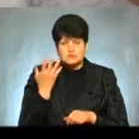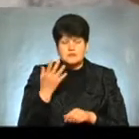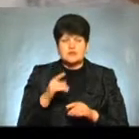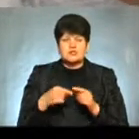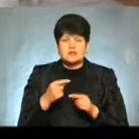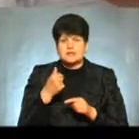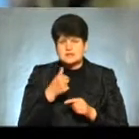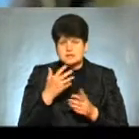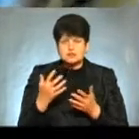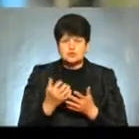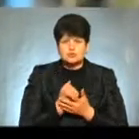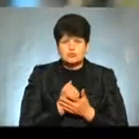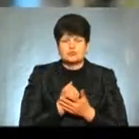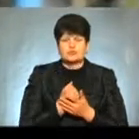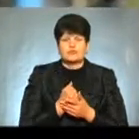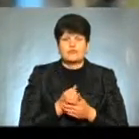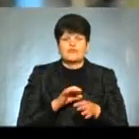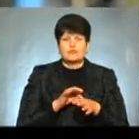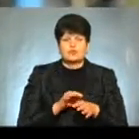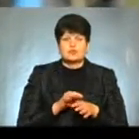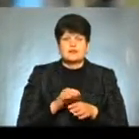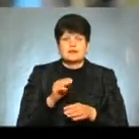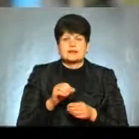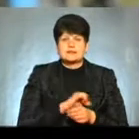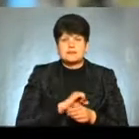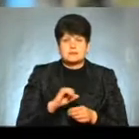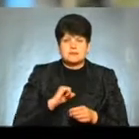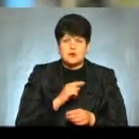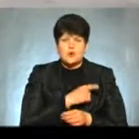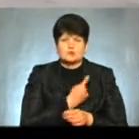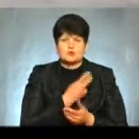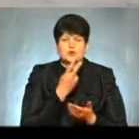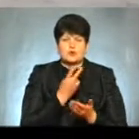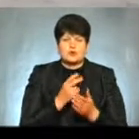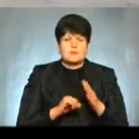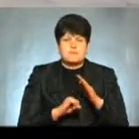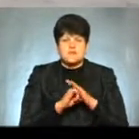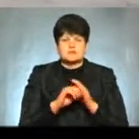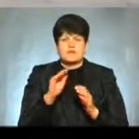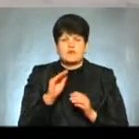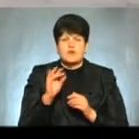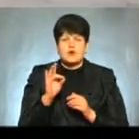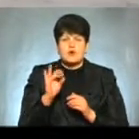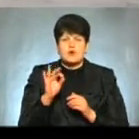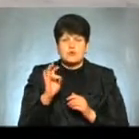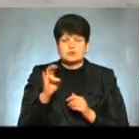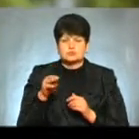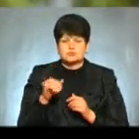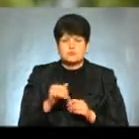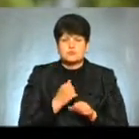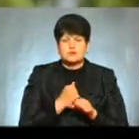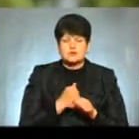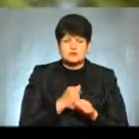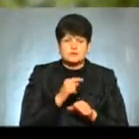здобув військово-облікову спеціальність ведучий терапевт-радіолог госпітальної бази фронту Володимир Чарторинський у Чорнобильській зоні працював